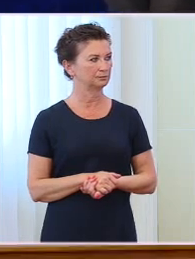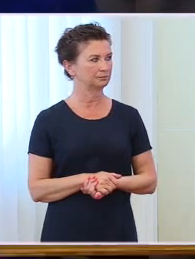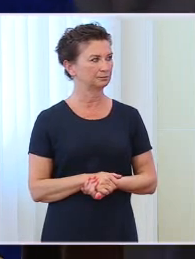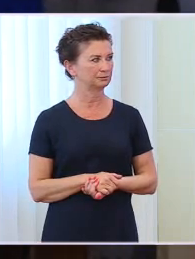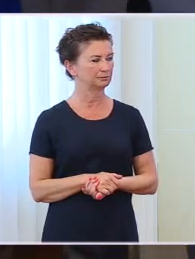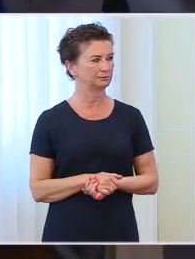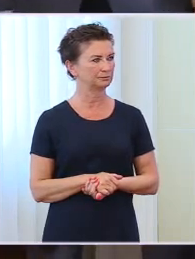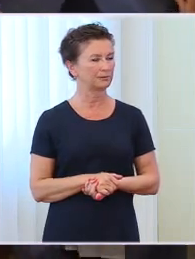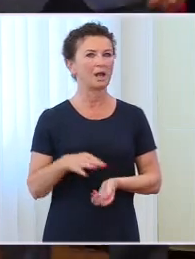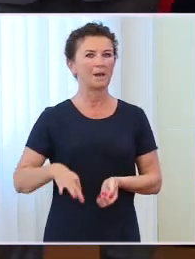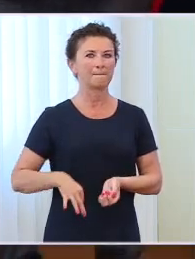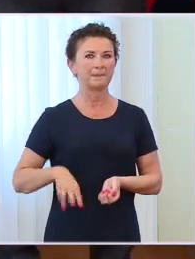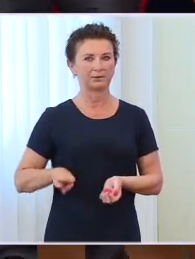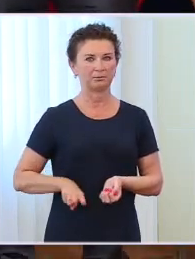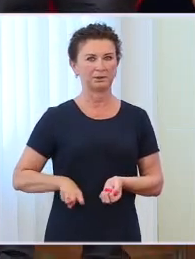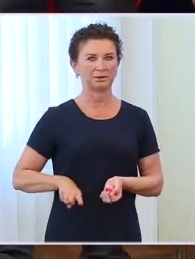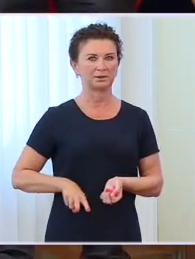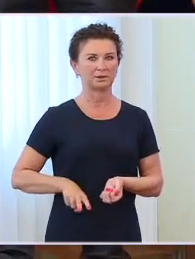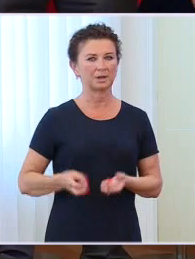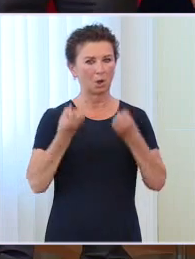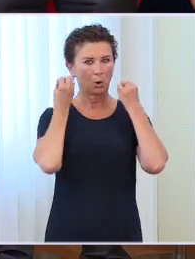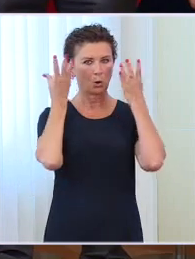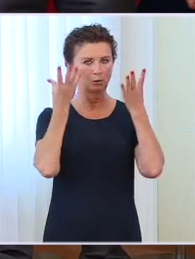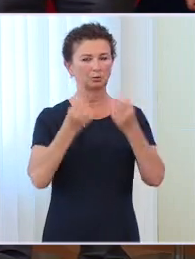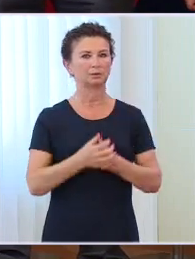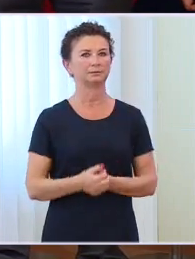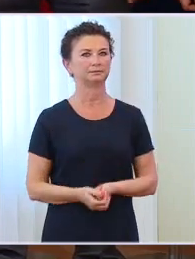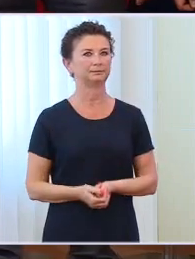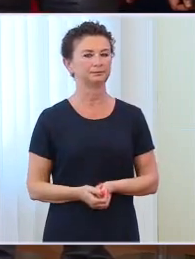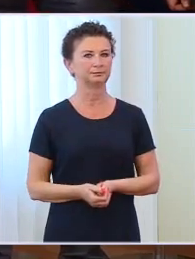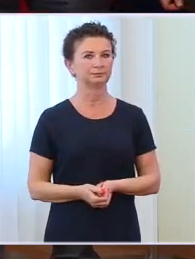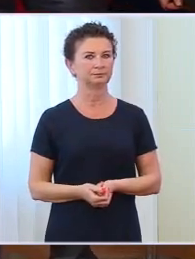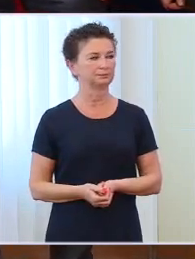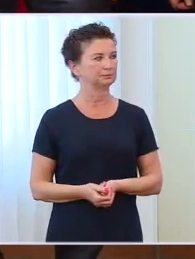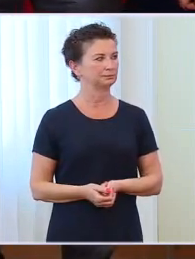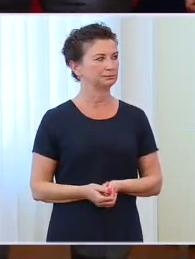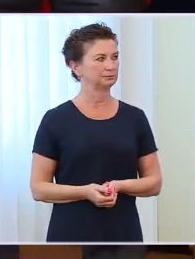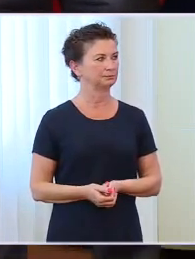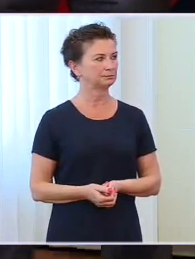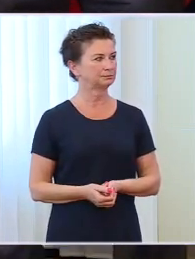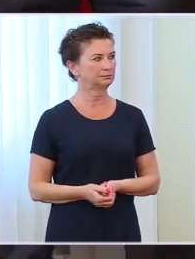Proszę panią minister kultury i dziedzictwa narodowego Małgorzatą Milenowską o podpisanie listu.